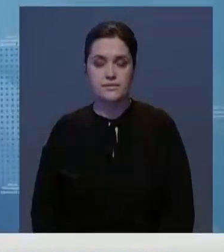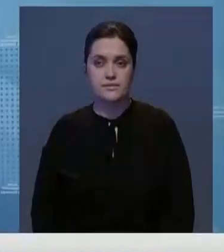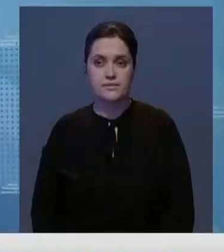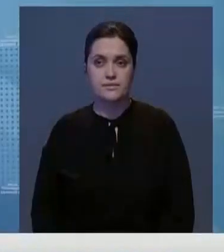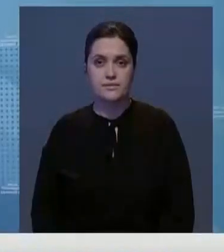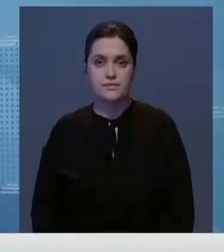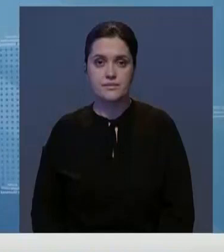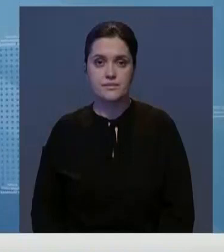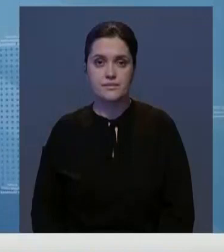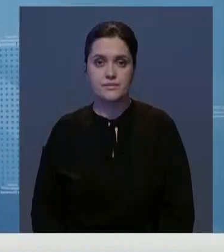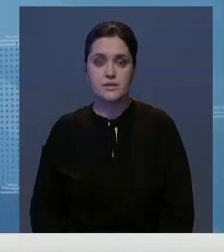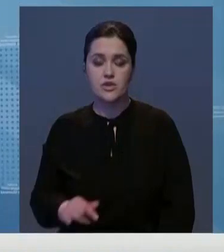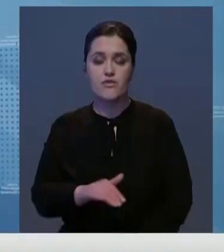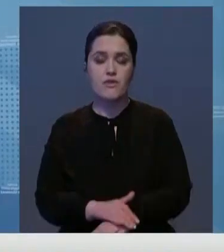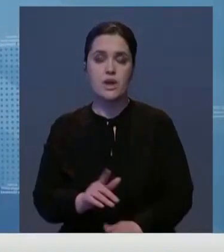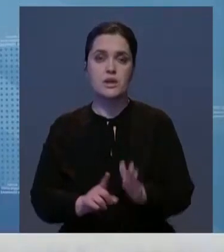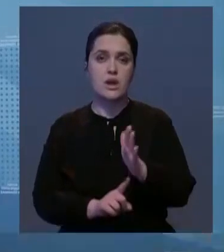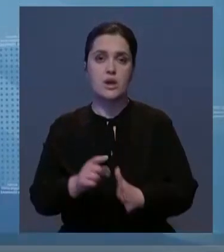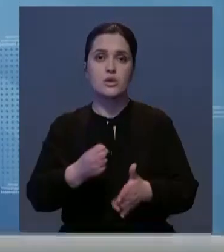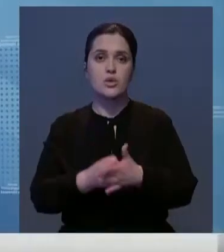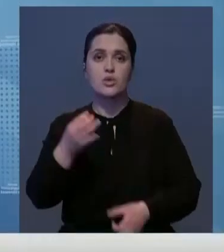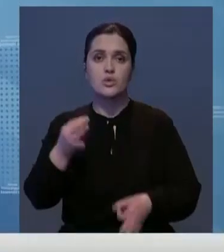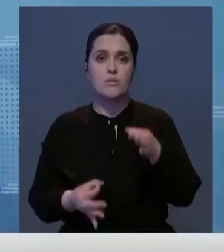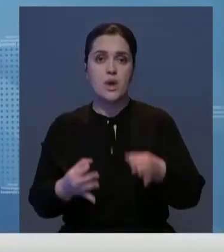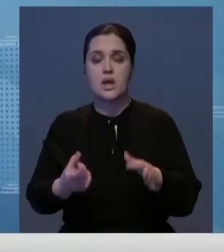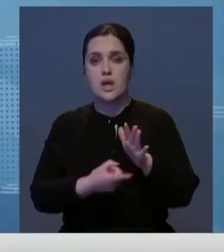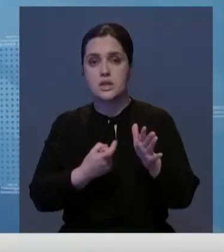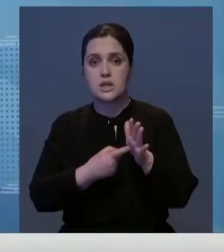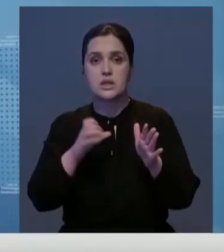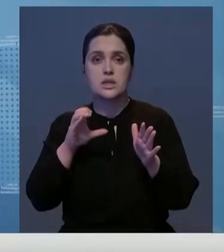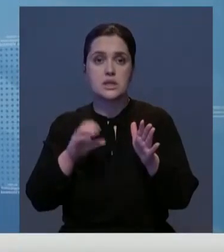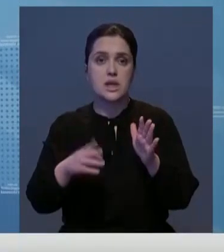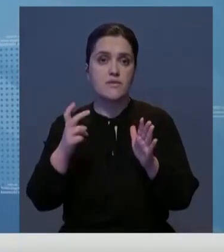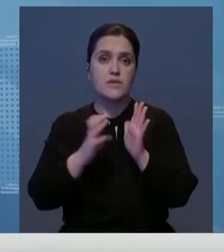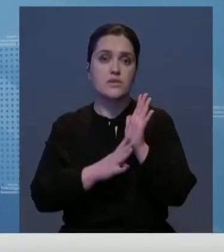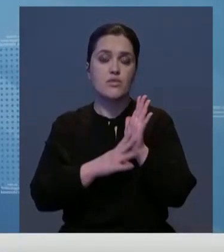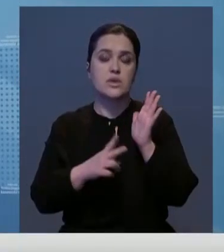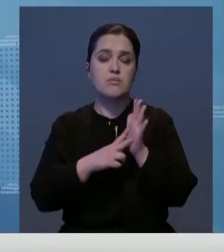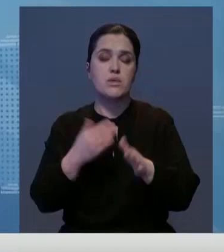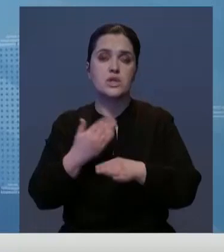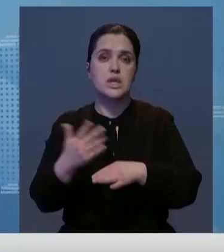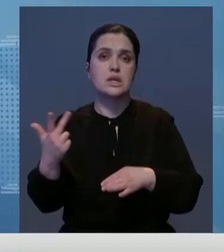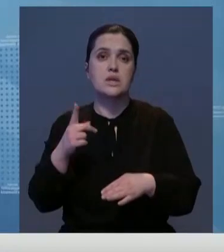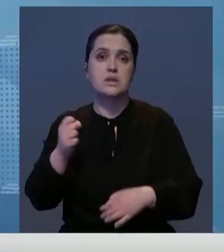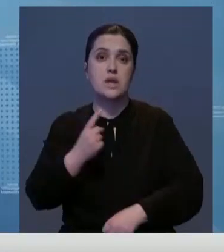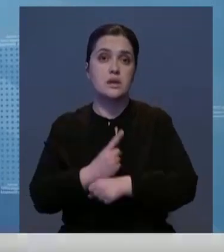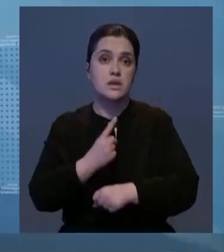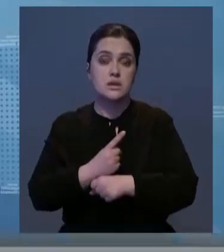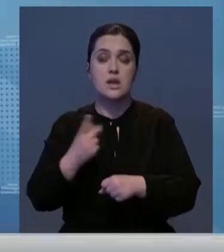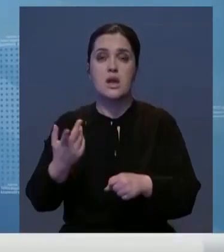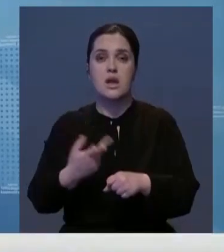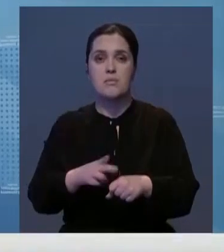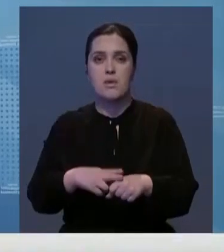По данному факту начатся досудебные расследования по статье 297 части 3 за незаконное хранение,